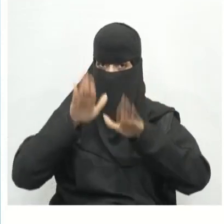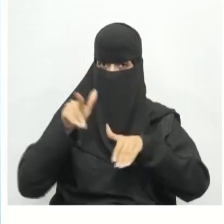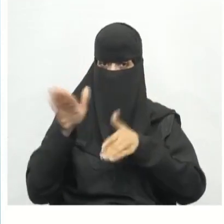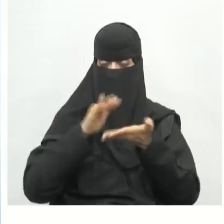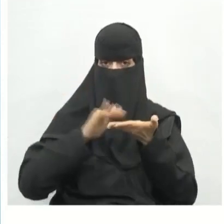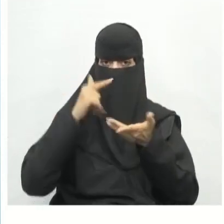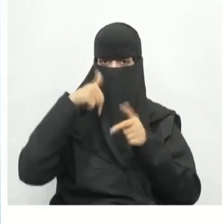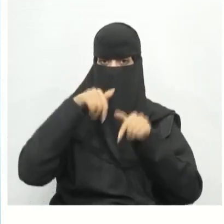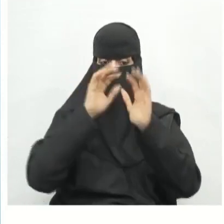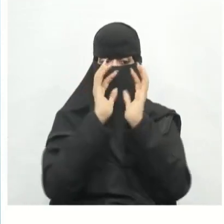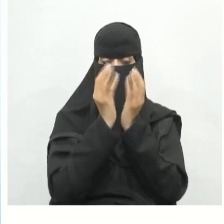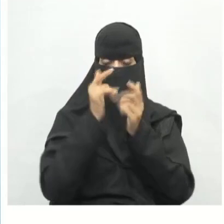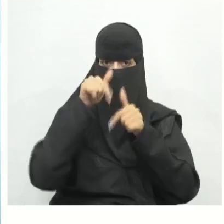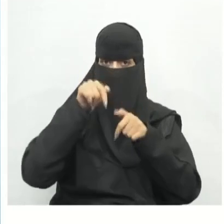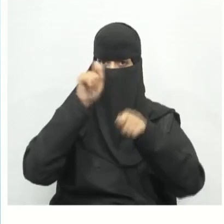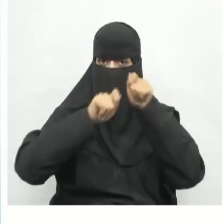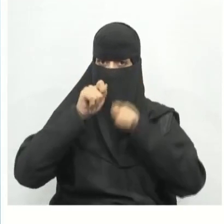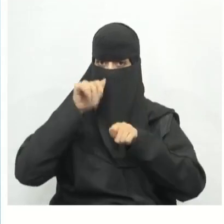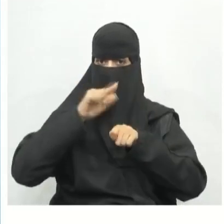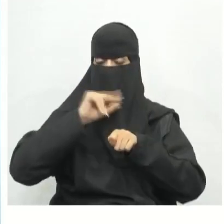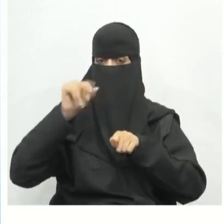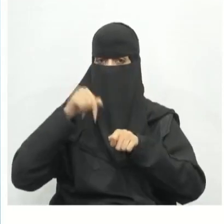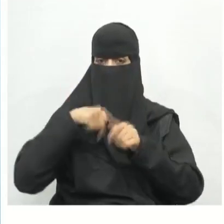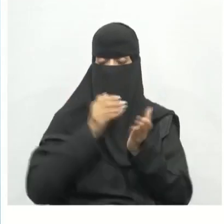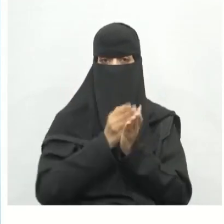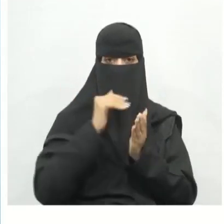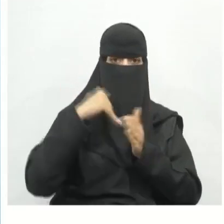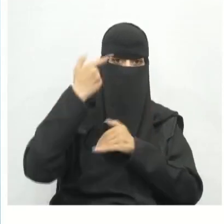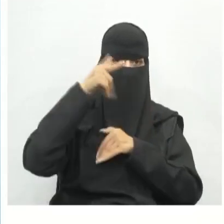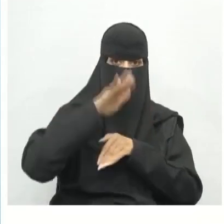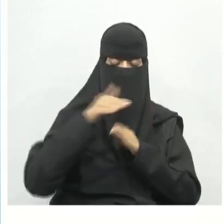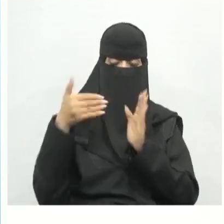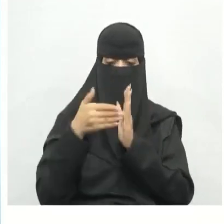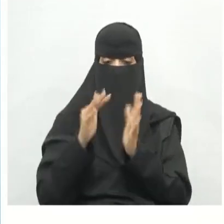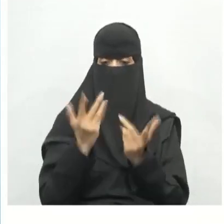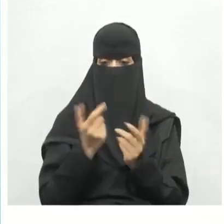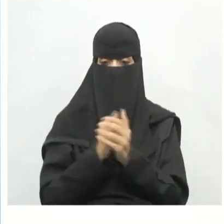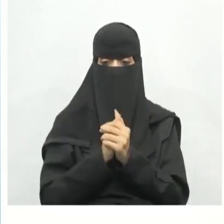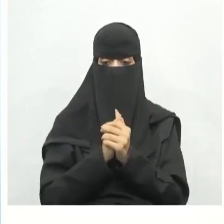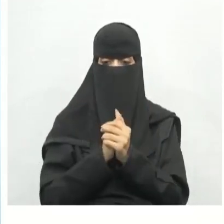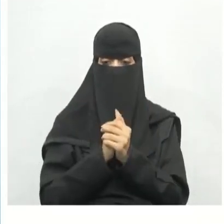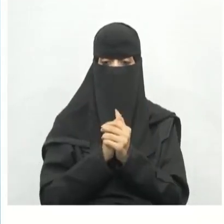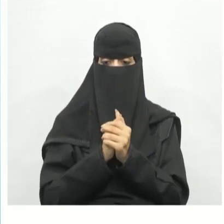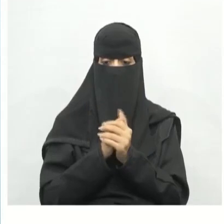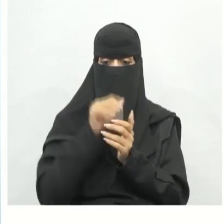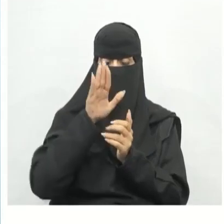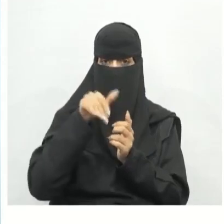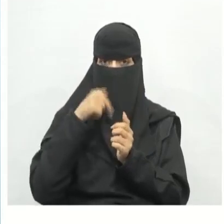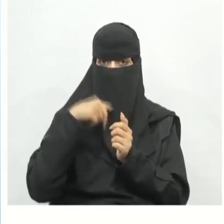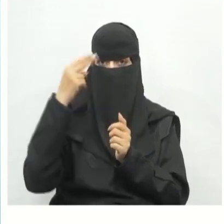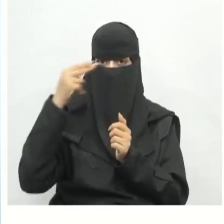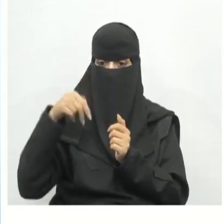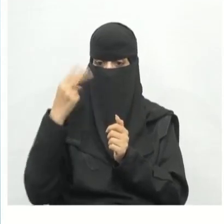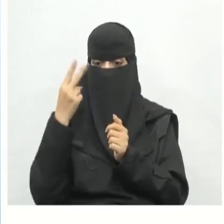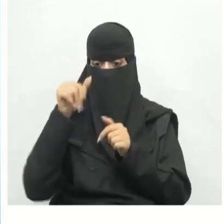للمجسم بحيث يمكن استخدامها لمحاكاة سلوك المنتج النهائي أيضا في رسومات ثنائية